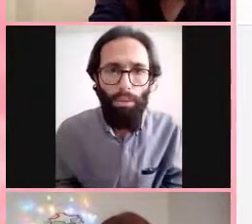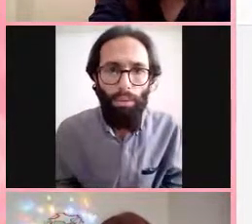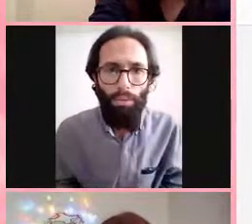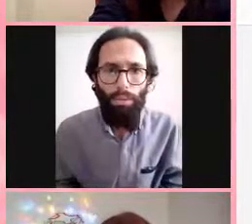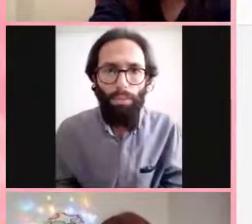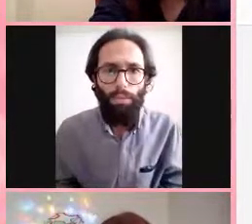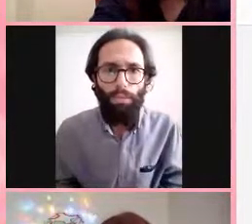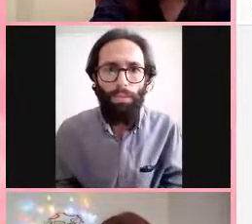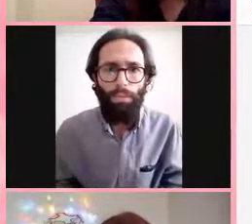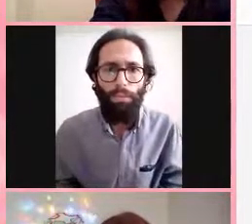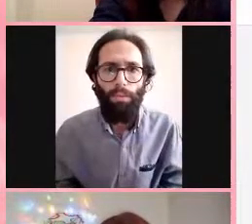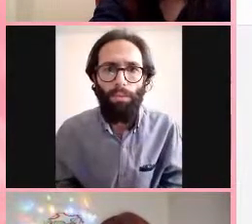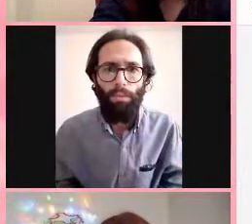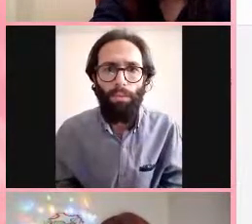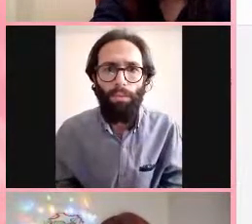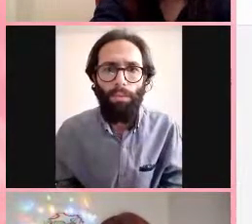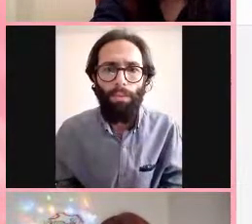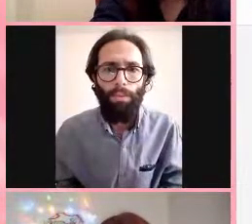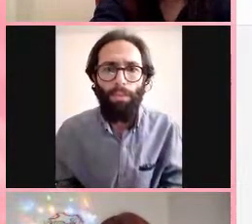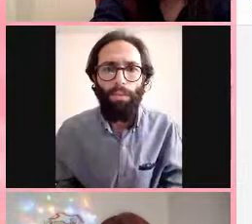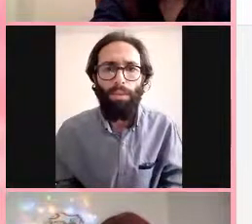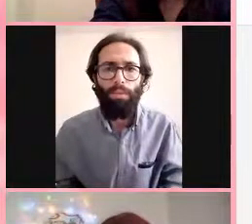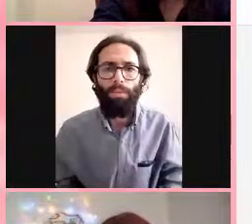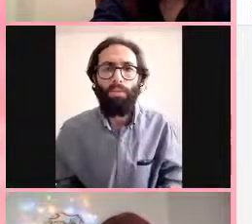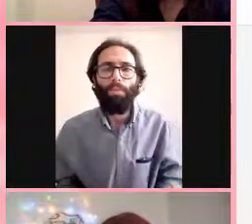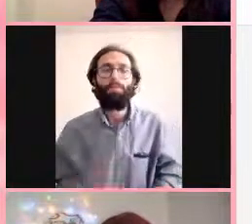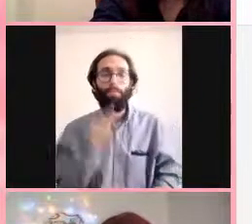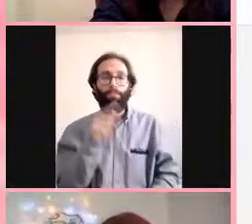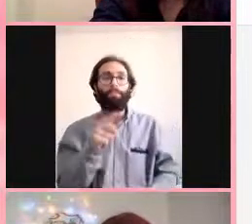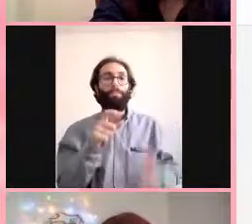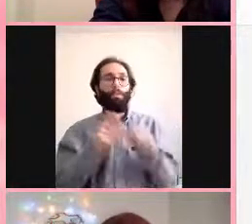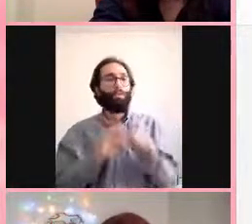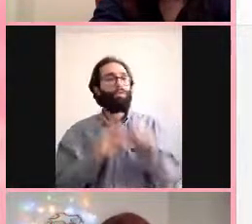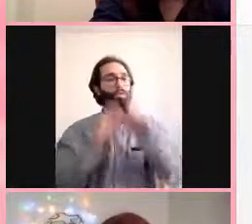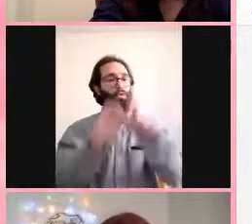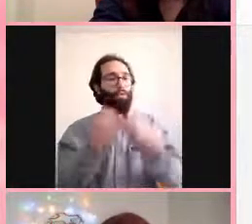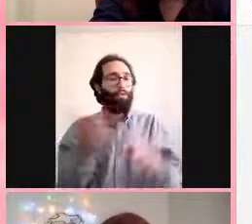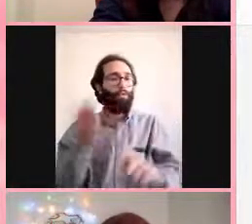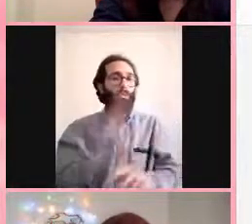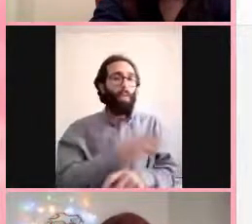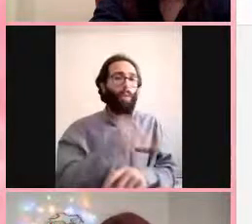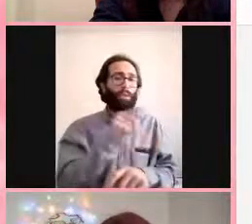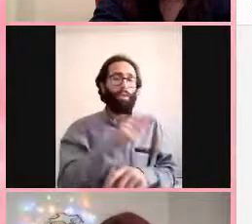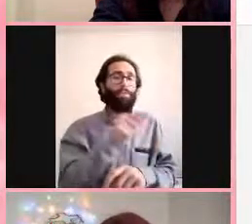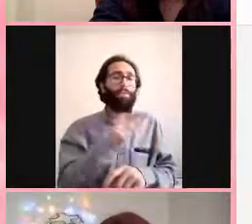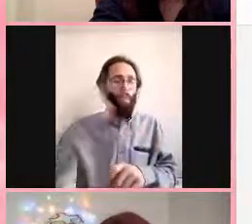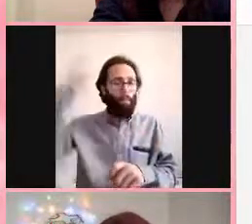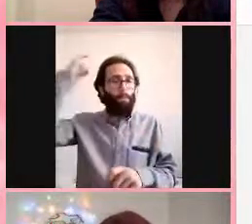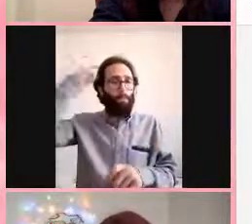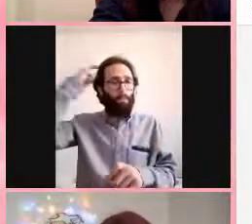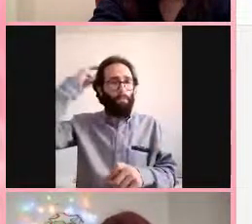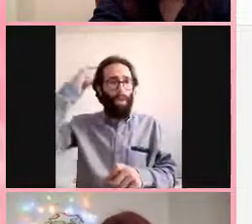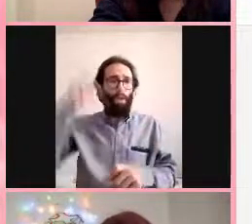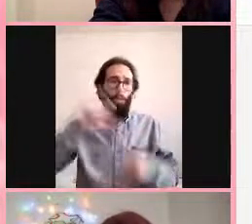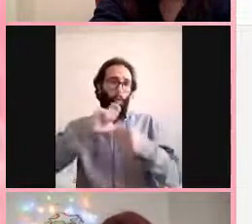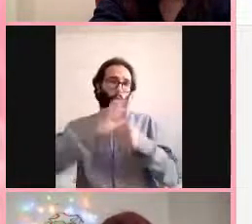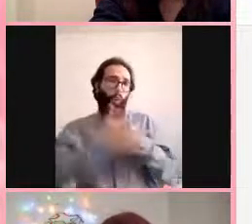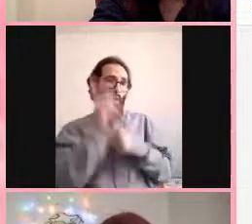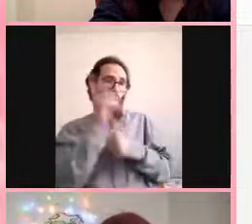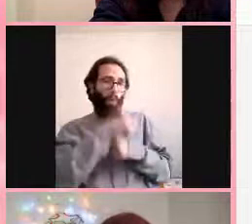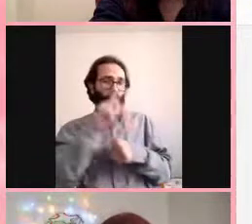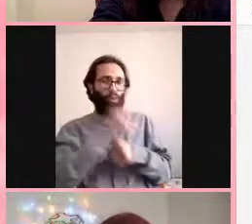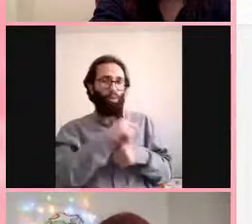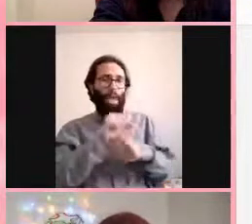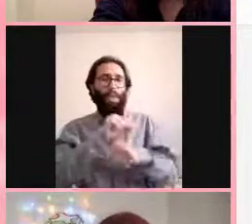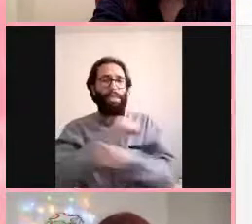BBB üzerinden salgılandığını biliyoruz Covid içinde BBB hasarı var diyebilir miyiz?